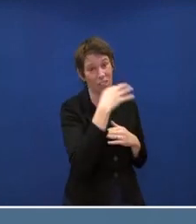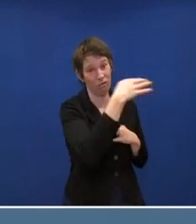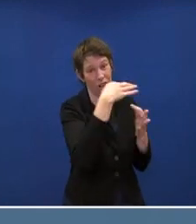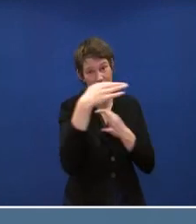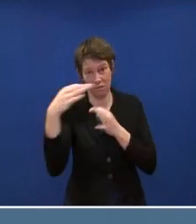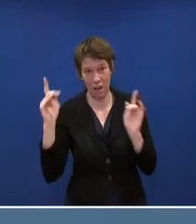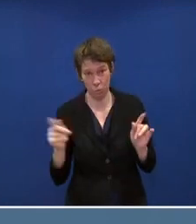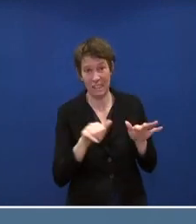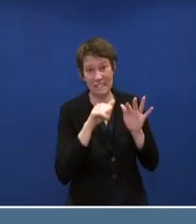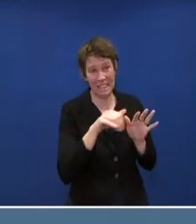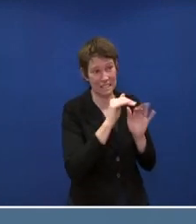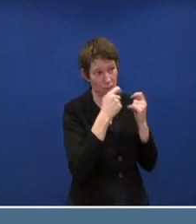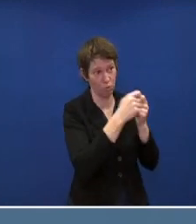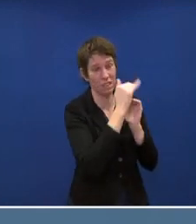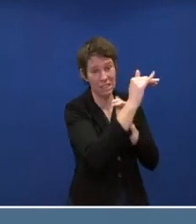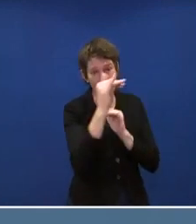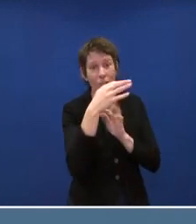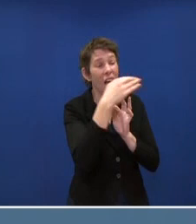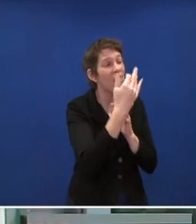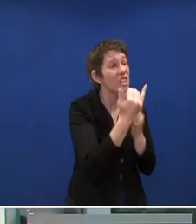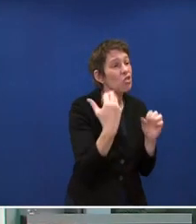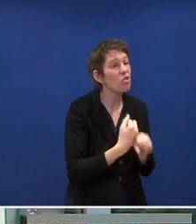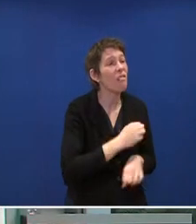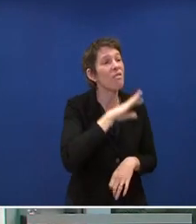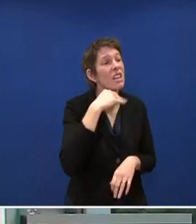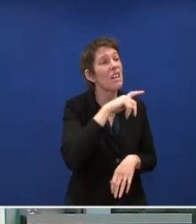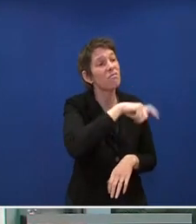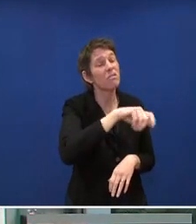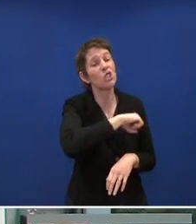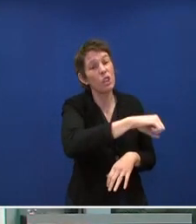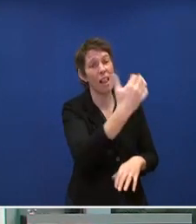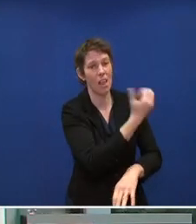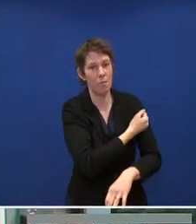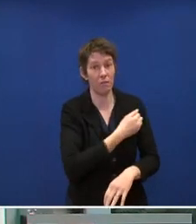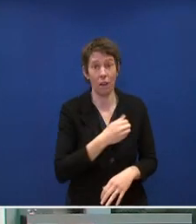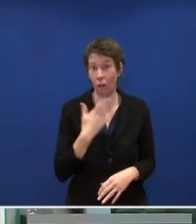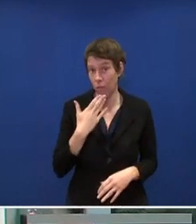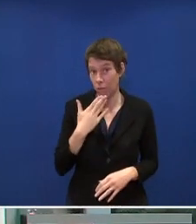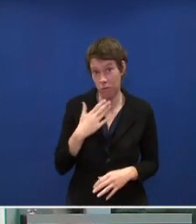dass Sie möglichst schnell, möglichst viele Menschen impfen. Das ist alles andere als trivial.